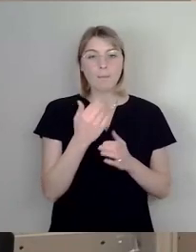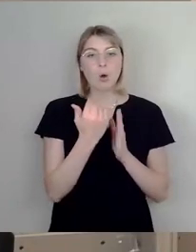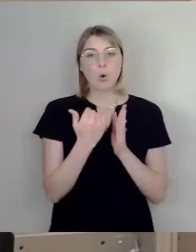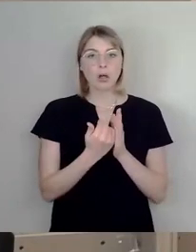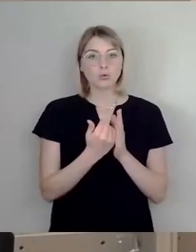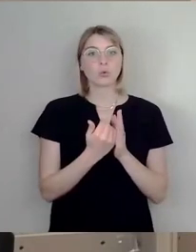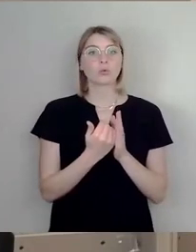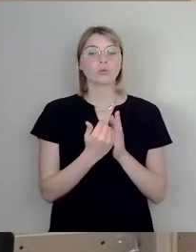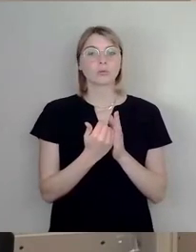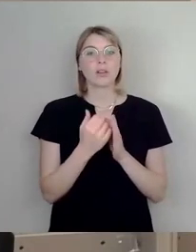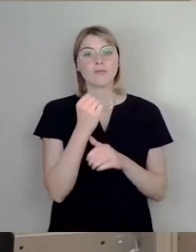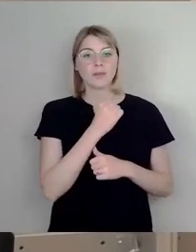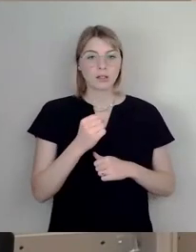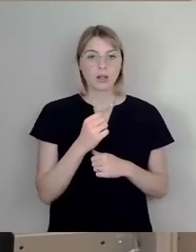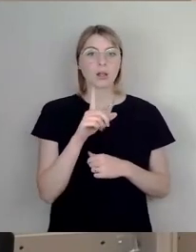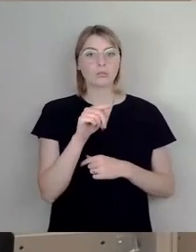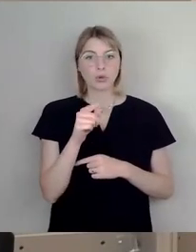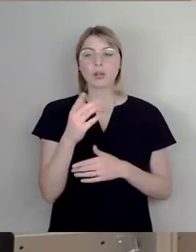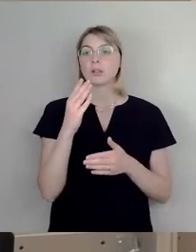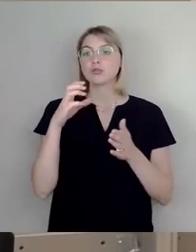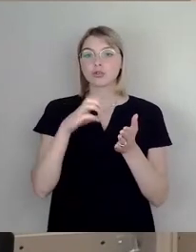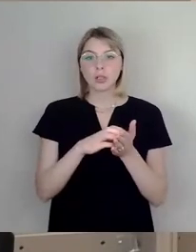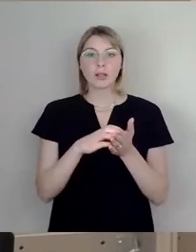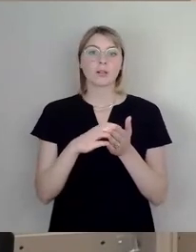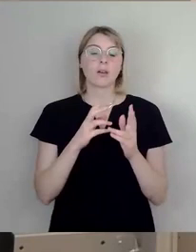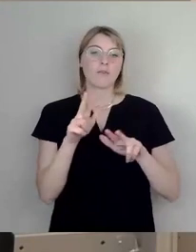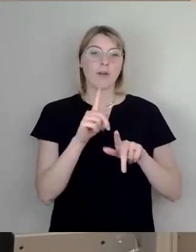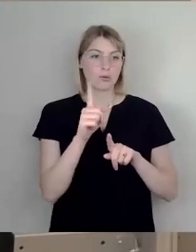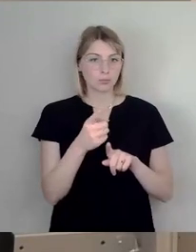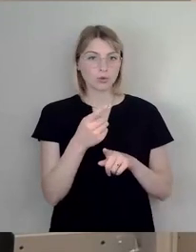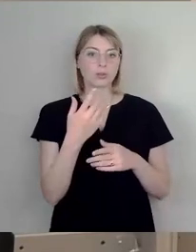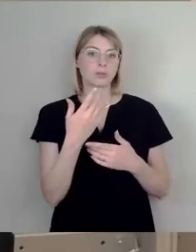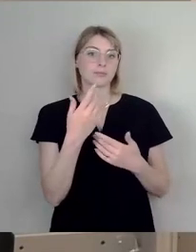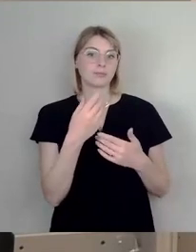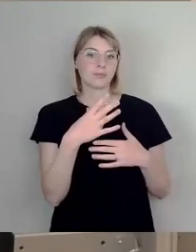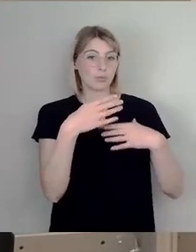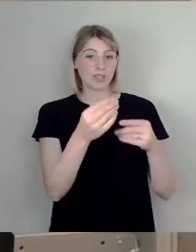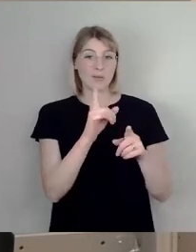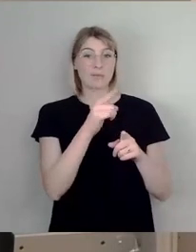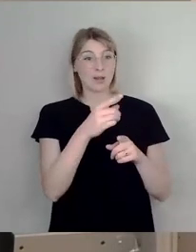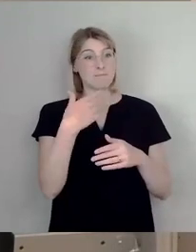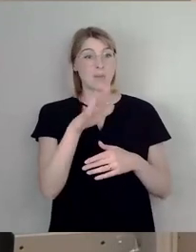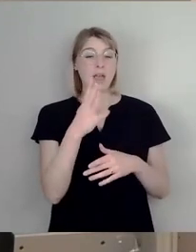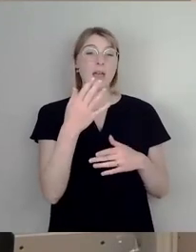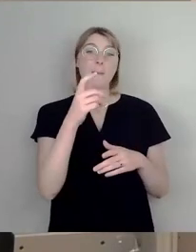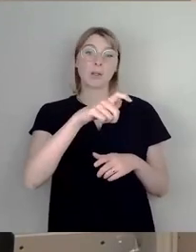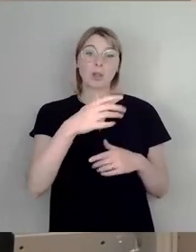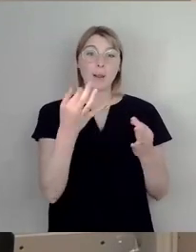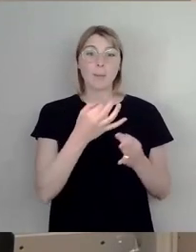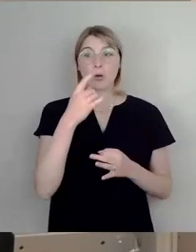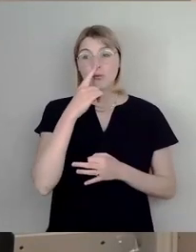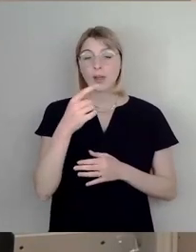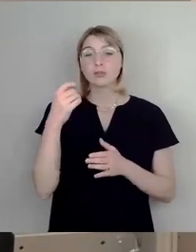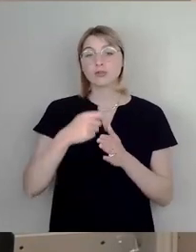ist dann aber die Stadtverwaltung zuständig. Da brauchen wir mehr Personal. Solange es eine Straftat bleibt, bleibt es wenigstens beim Freistaat und